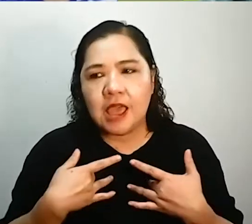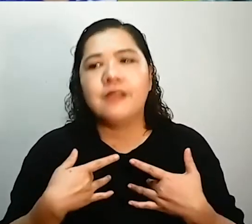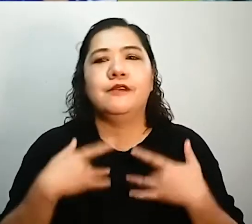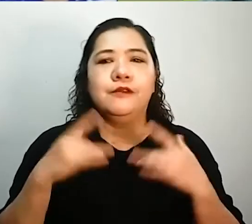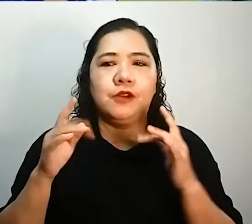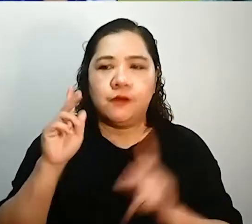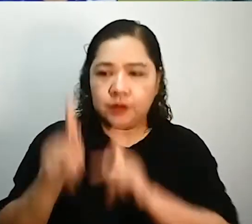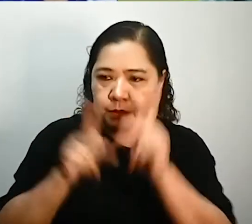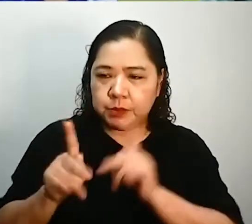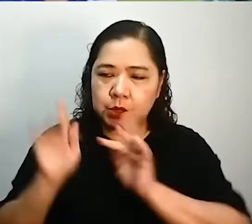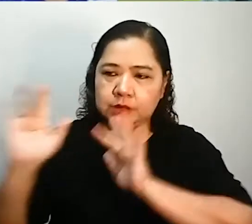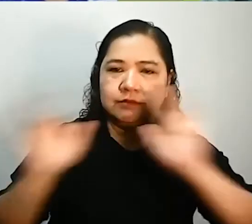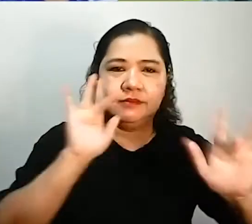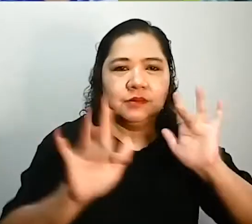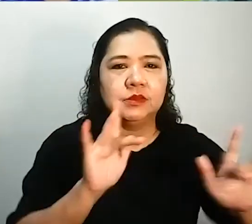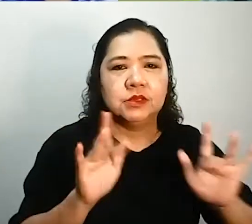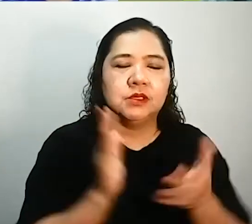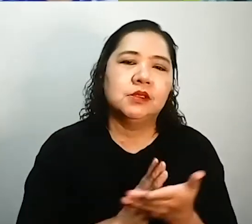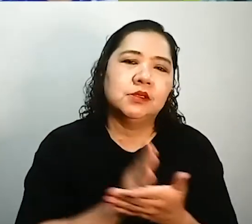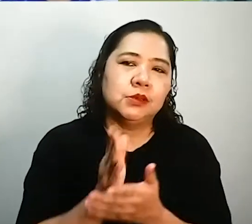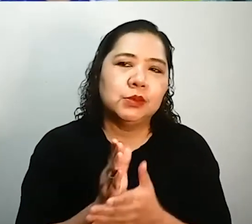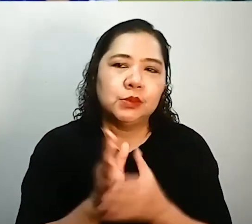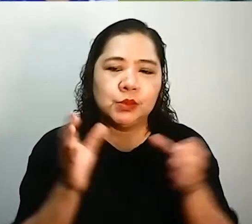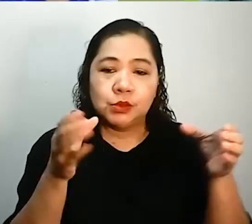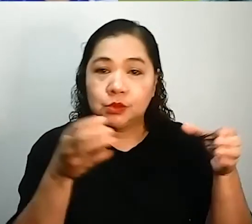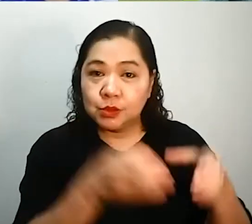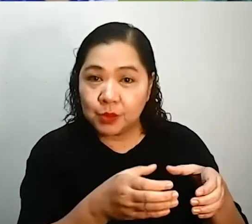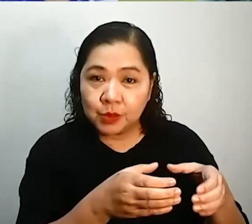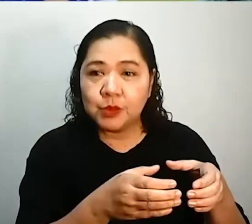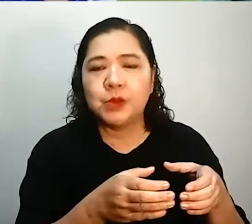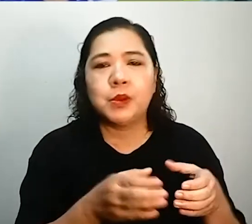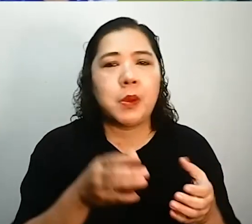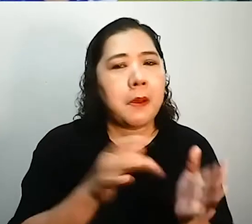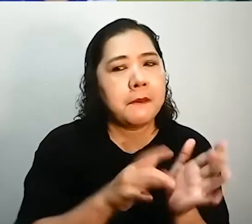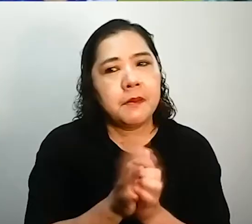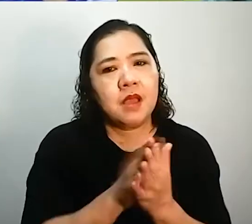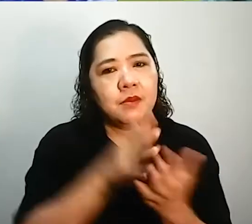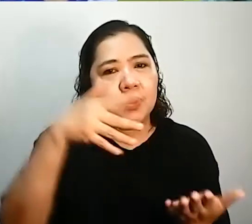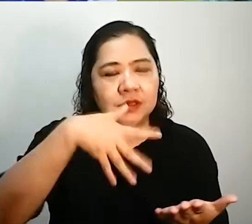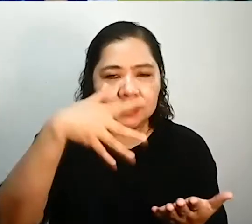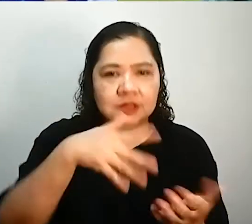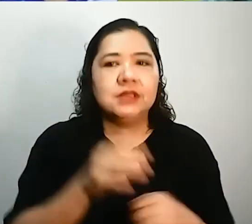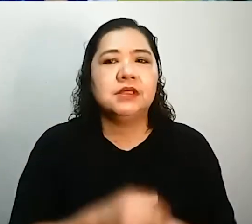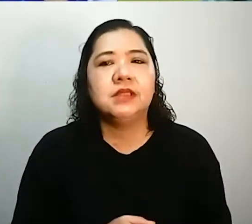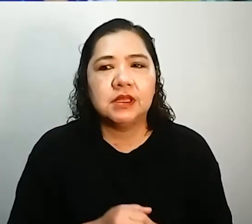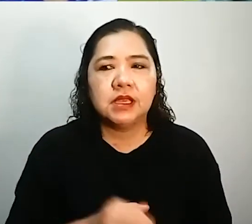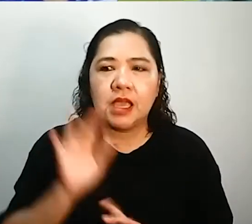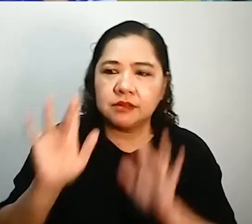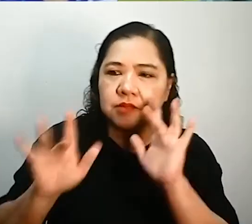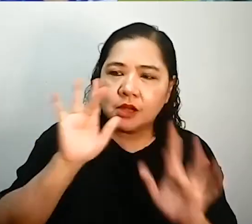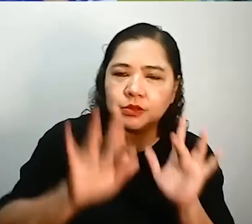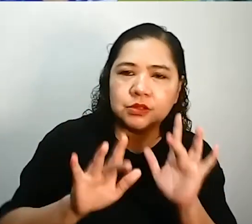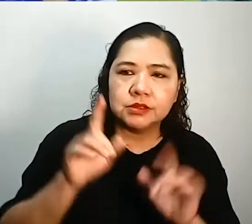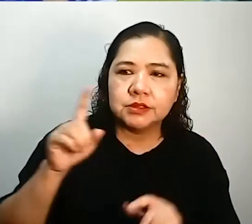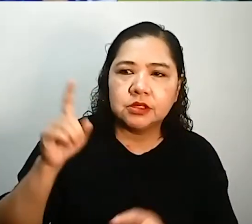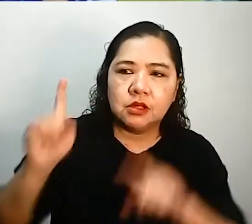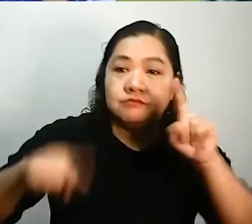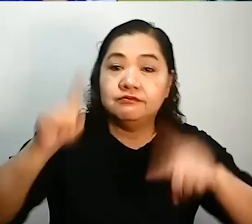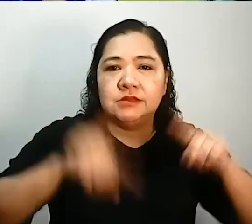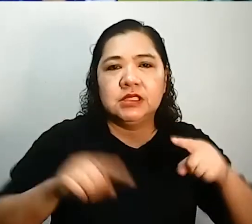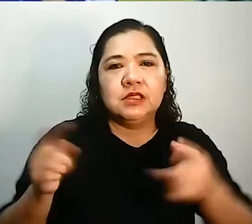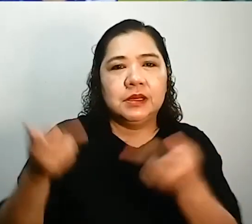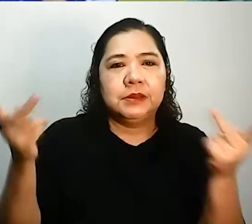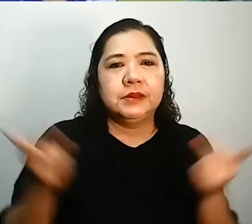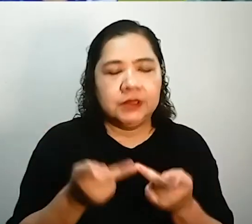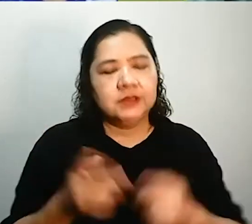through their small group Bible study, through their various ministry outreach, mamaya mapag-uusapan natin. At ngayon, mamaya may